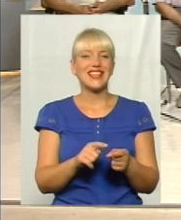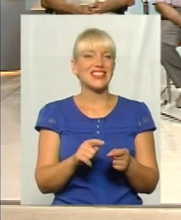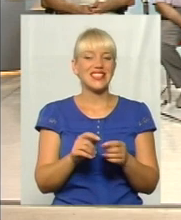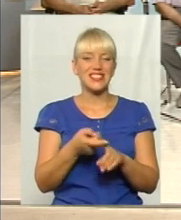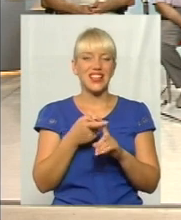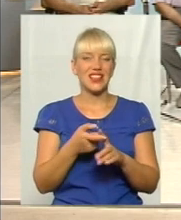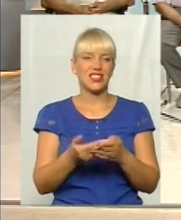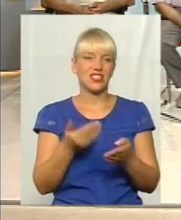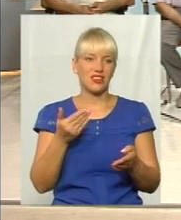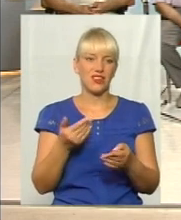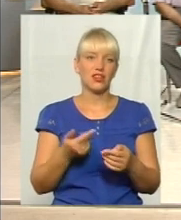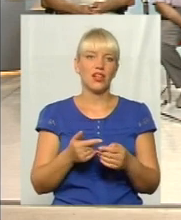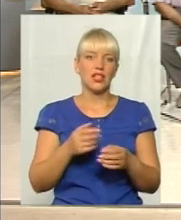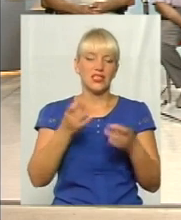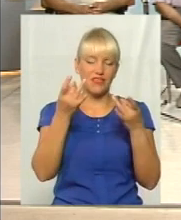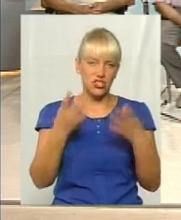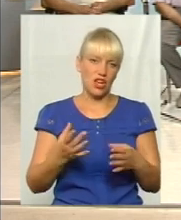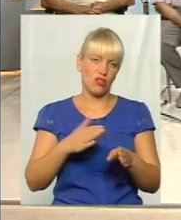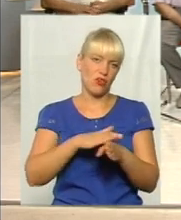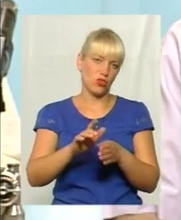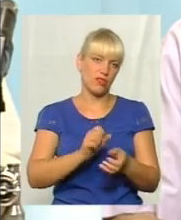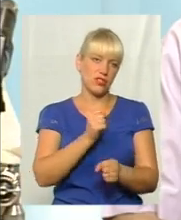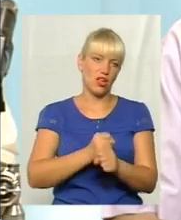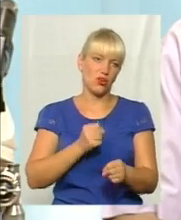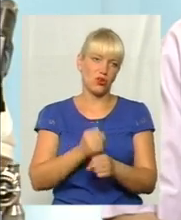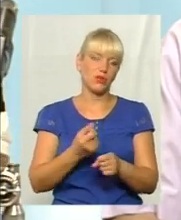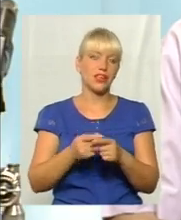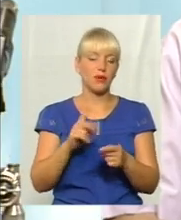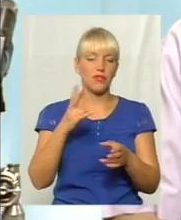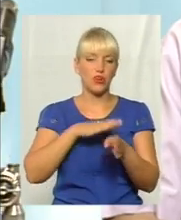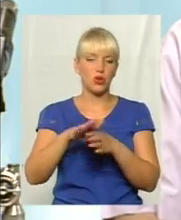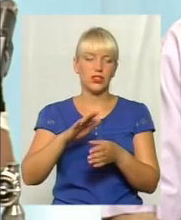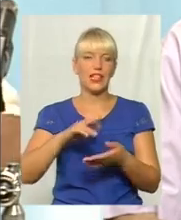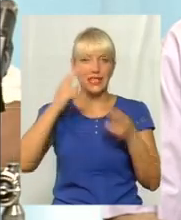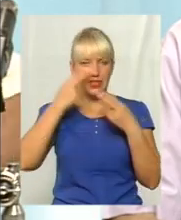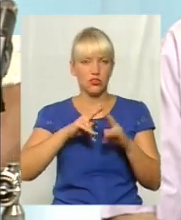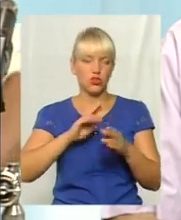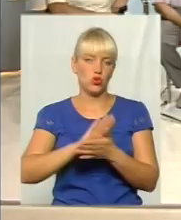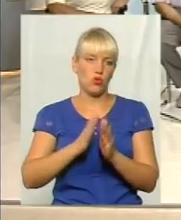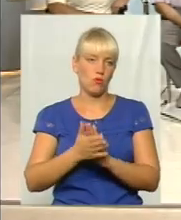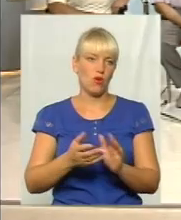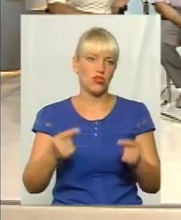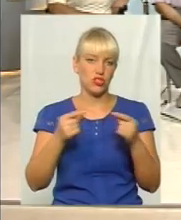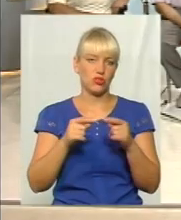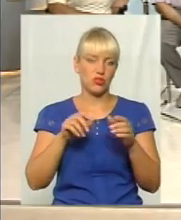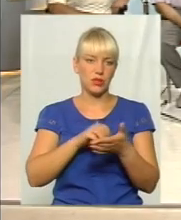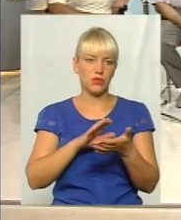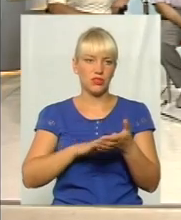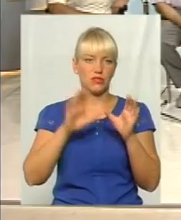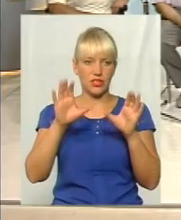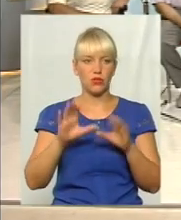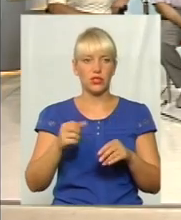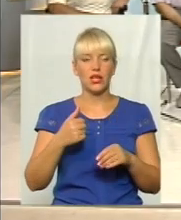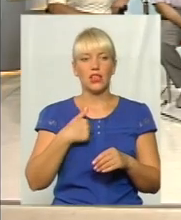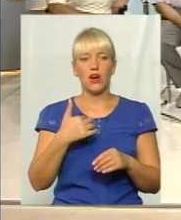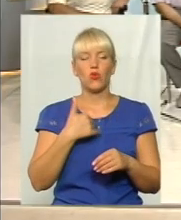робіт. Крапка. Ви законні зобов'язані зробити ці умови. Слідко в законі прописано. Я, справді, хочу